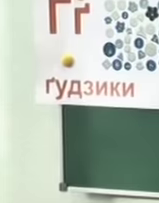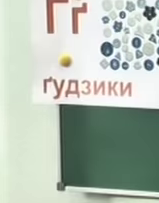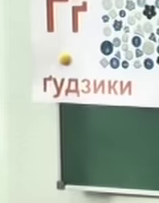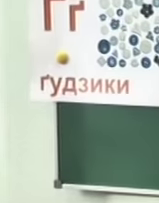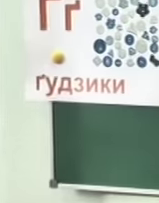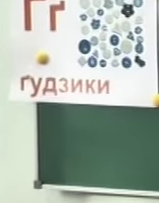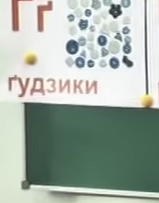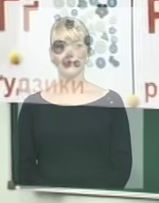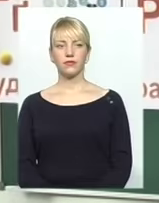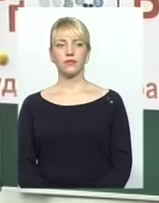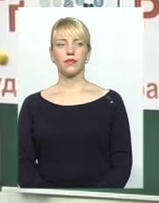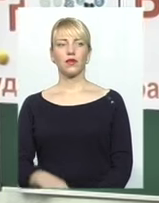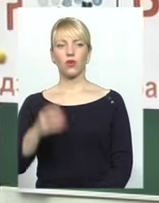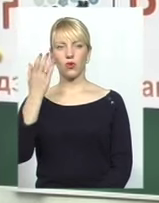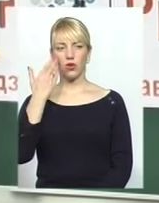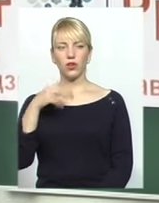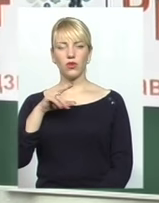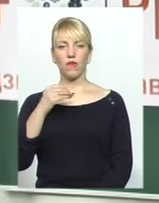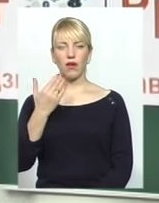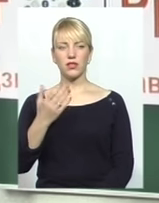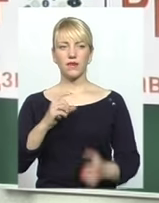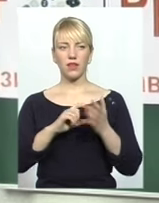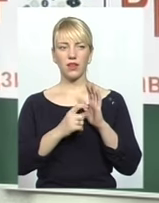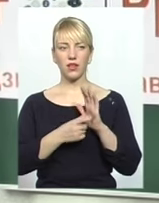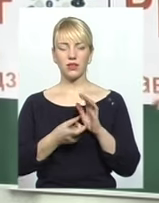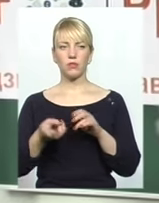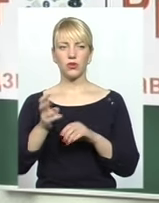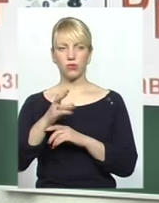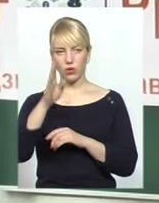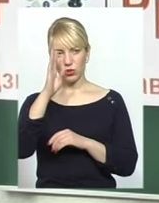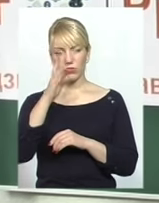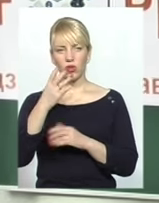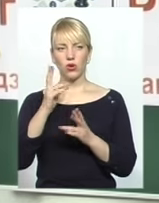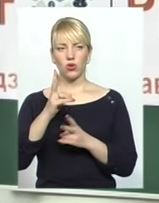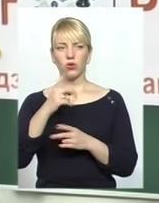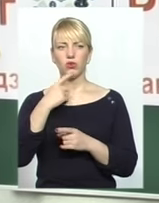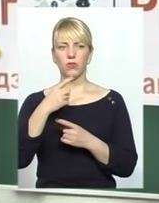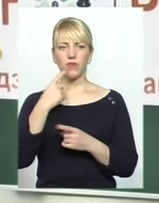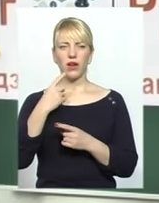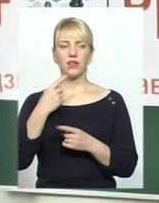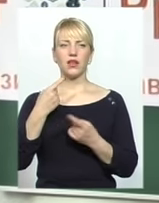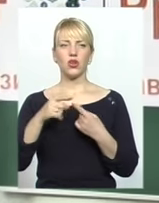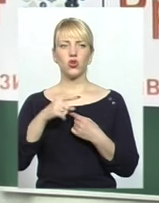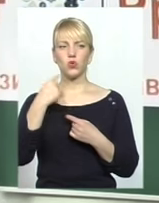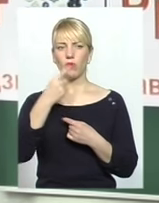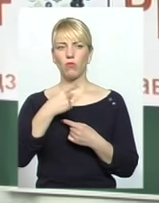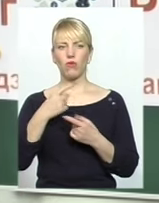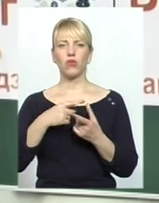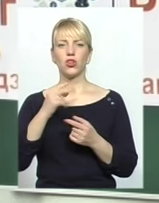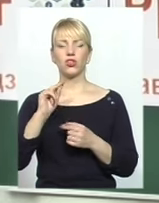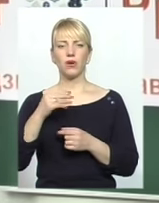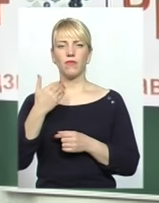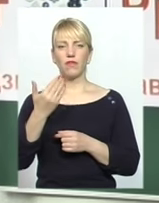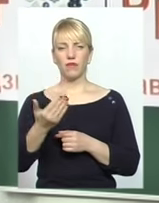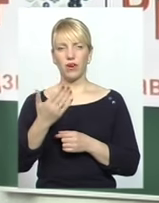Коли до вас в клас прийшов хлопчик, який розмовляє іншою мовою, ніж ви, скажіть, ви можете з ним